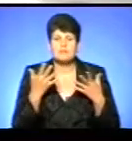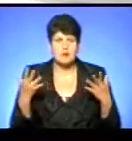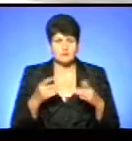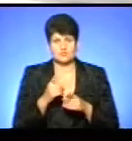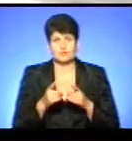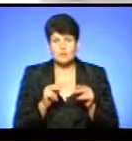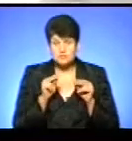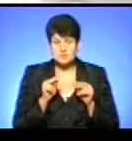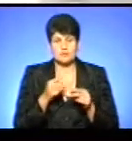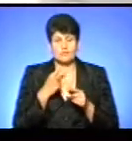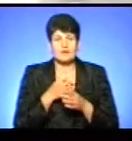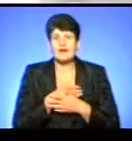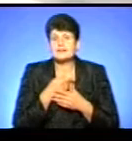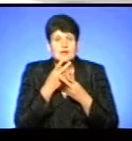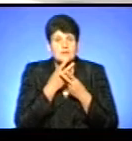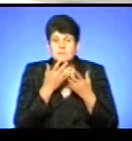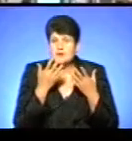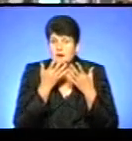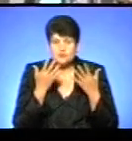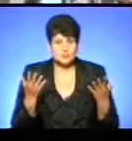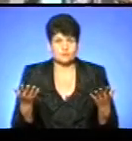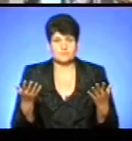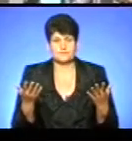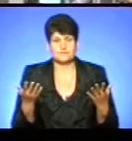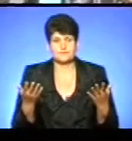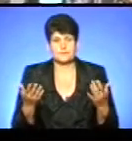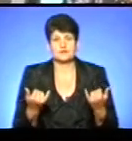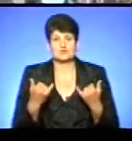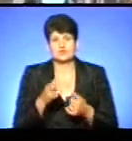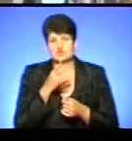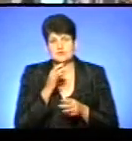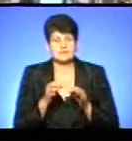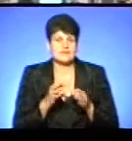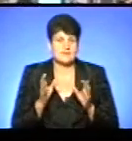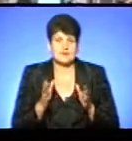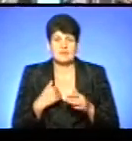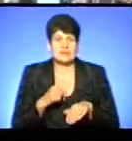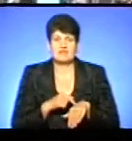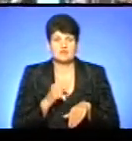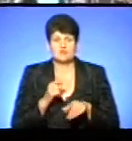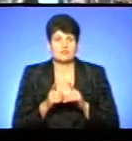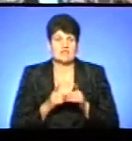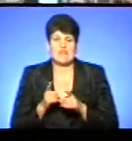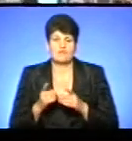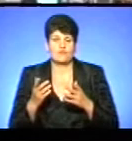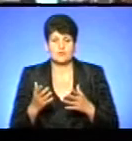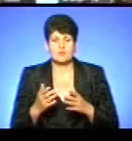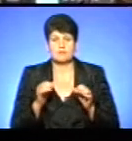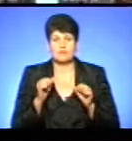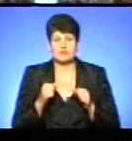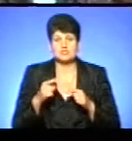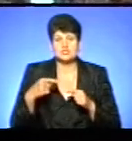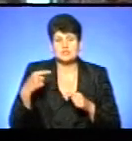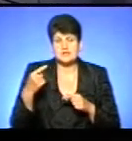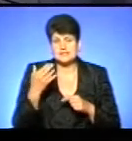скажу по-правді. Тої реформи я її не бачу. На даний час? Ніяк. Ми її не почули ще тої медичної реформи. Може, ще за пару